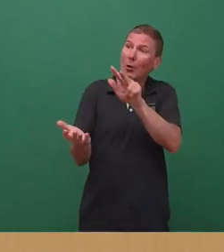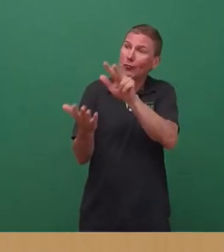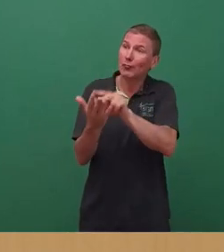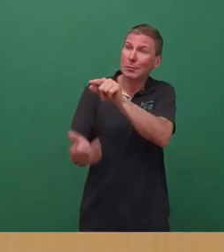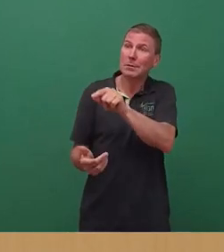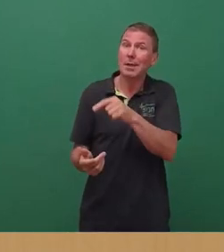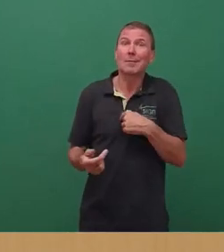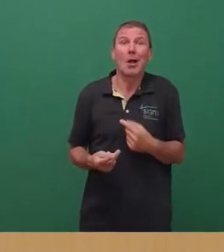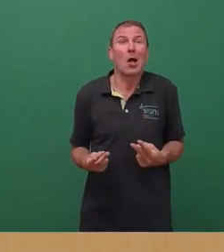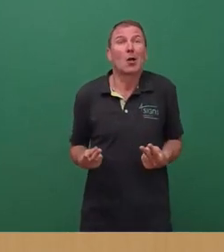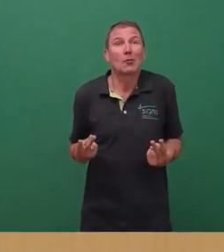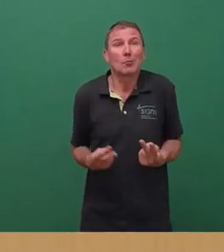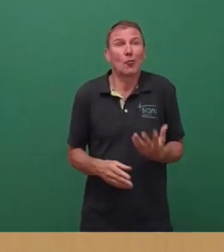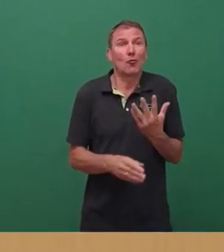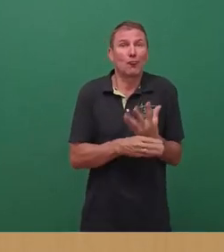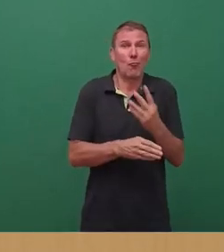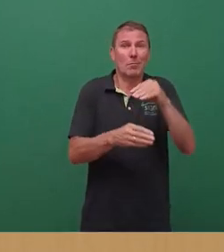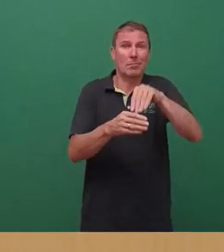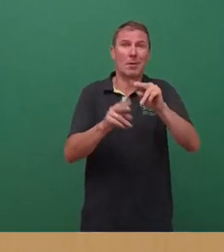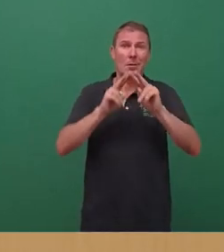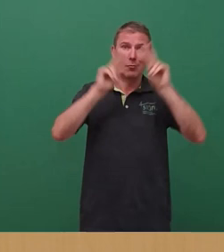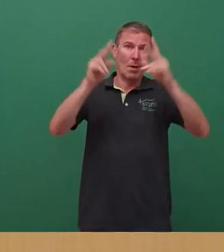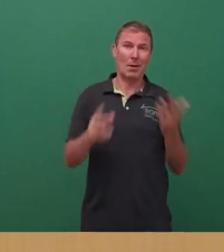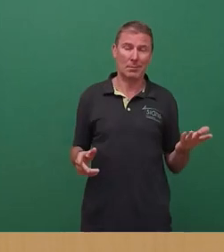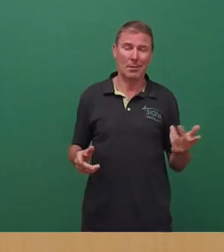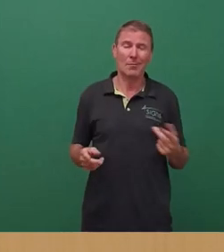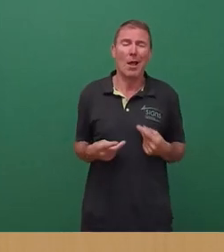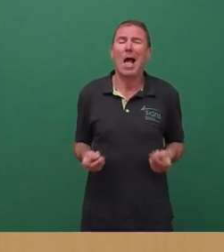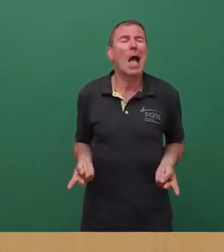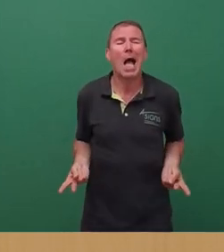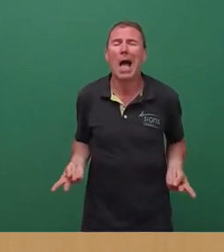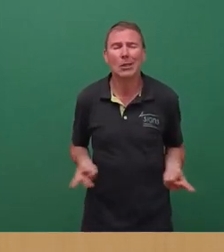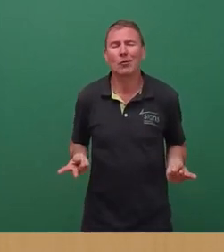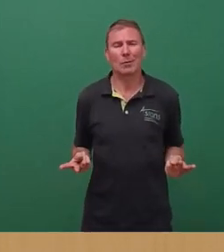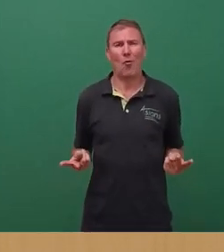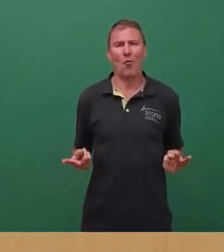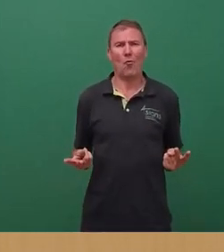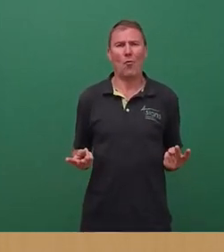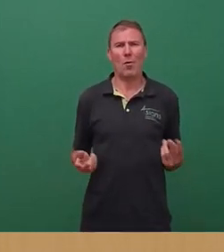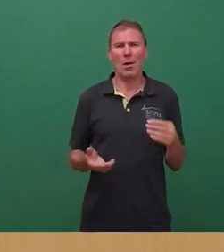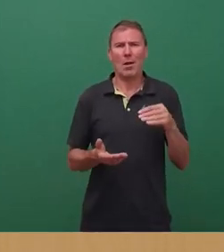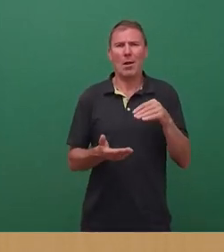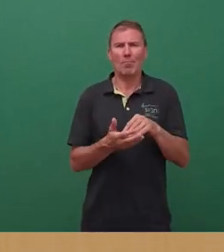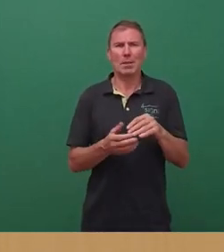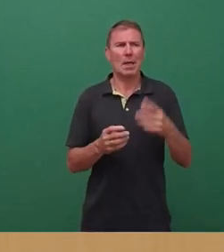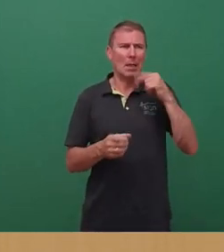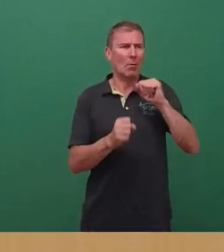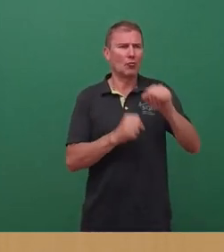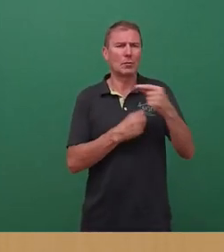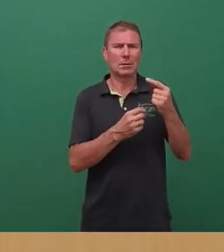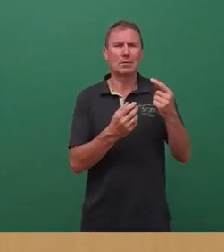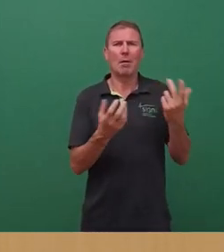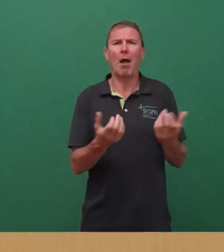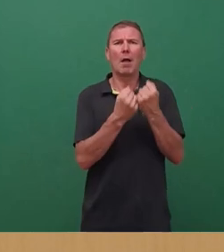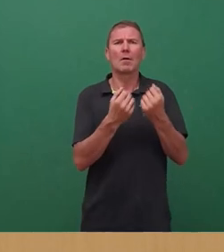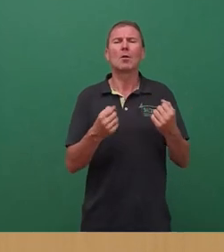Neustädter Markt zu beachten gewesen, wären also so oder so am Tisch sitzen müssen. Die Frage des Erhalts des Großgrüns